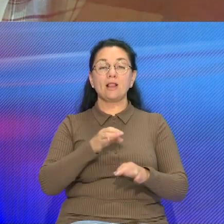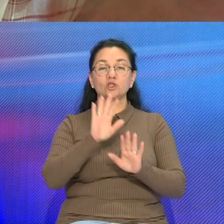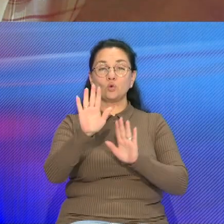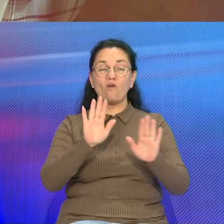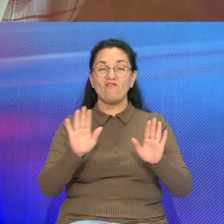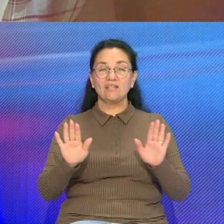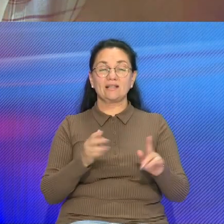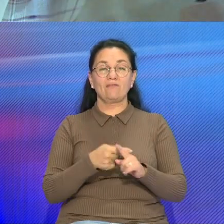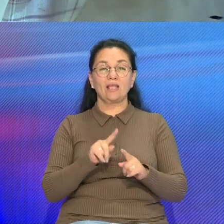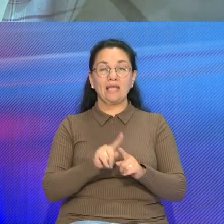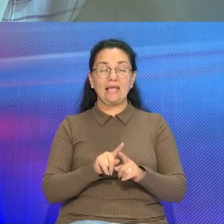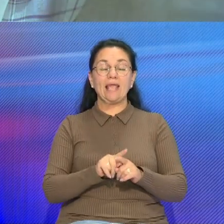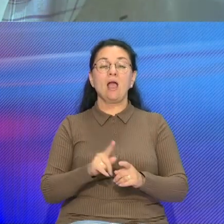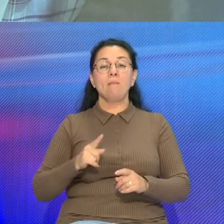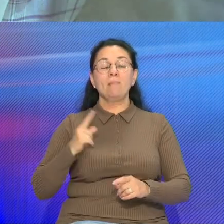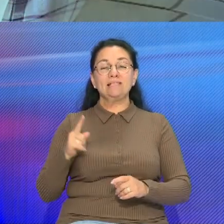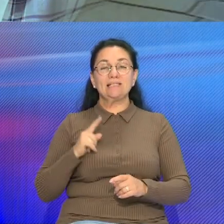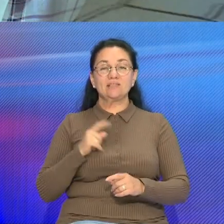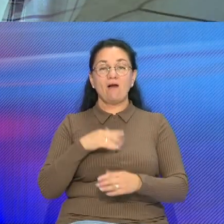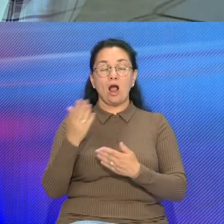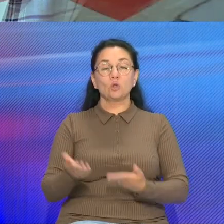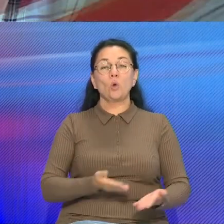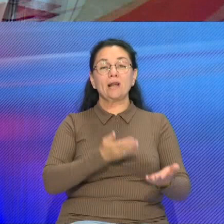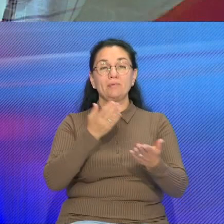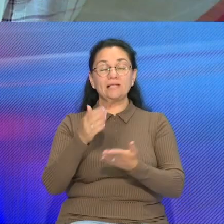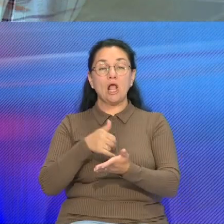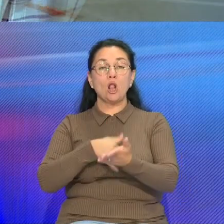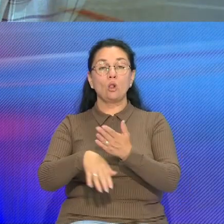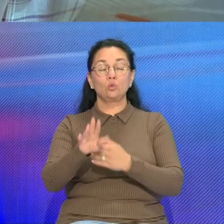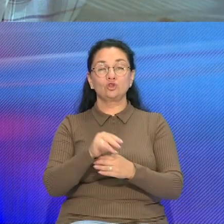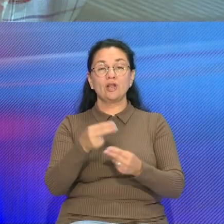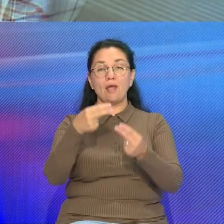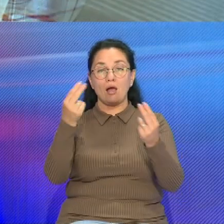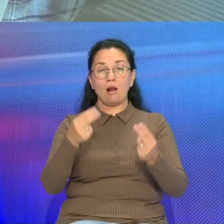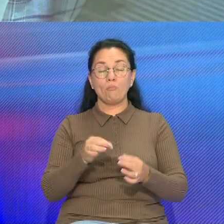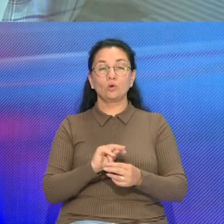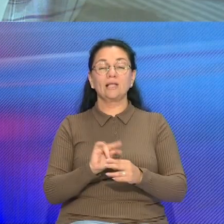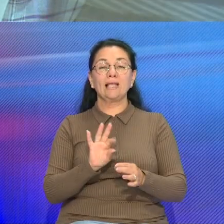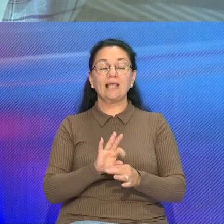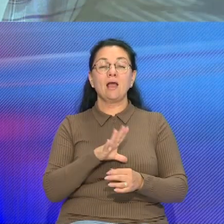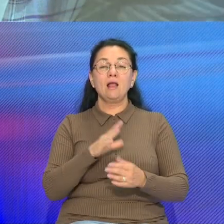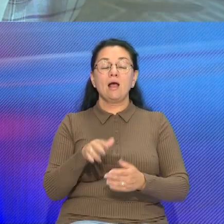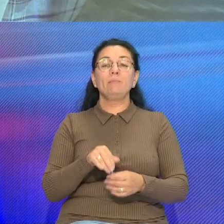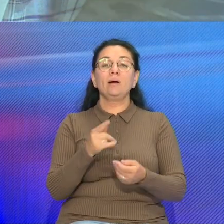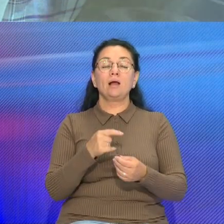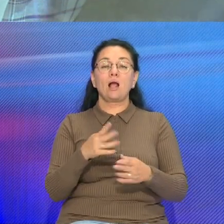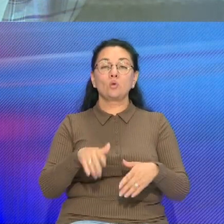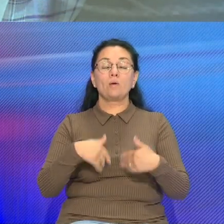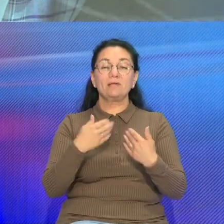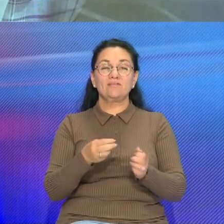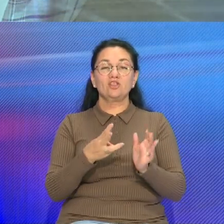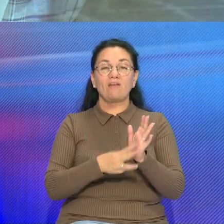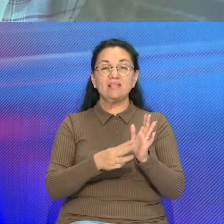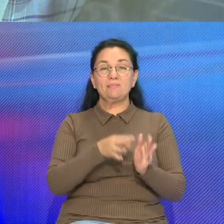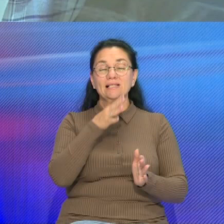и выявленчика мастацтва На якой представлены лепшая работа однайменного конкурсу Промеркованного до 80-ти годя вызволения